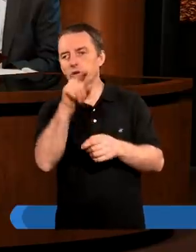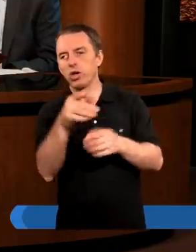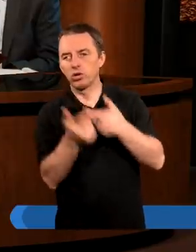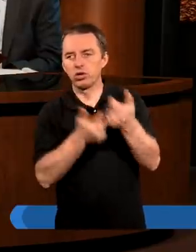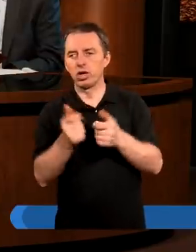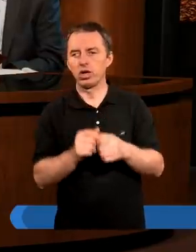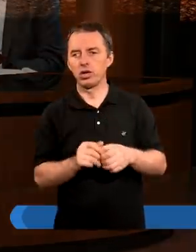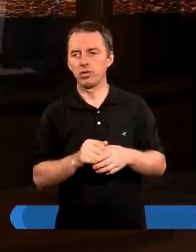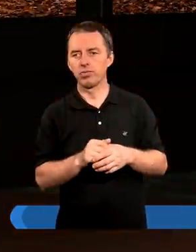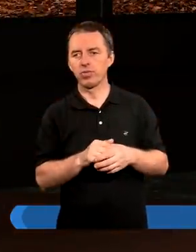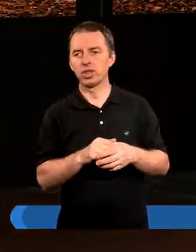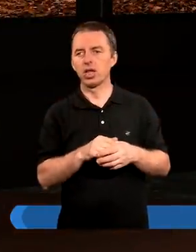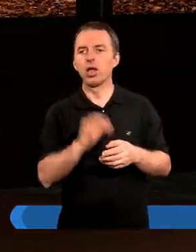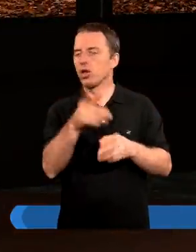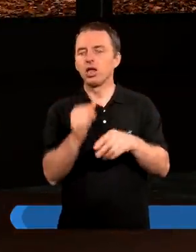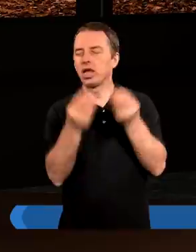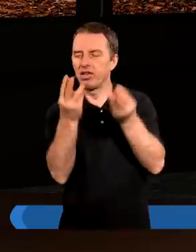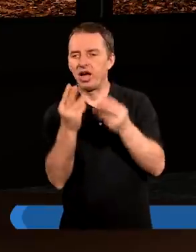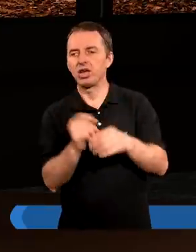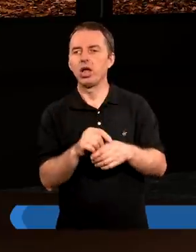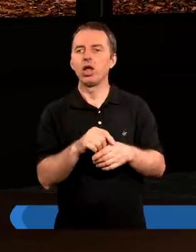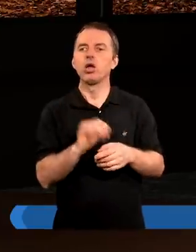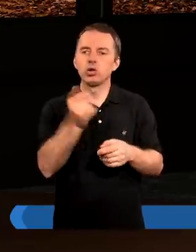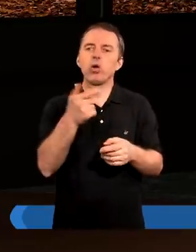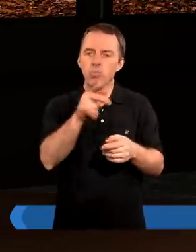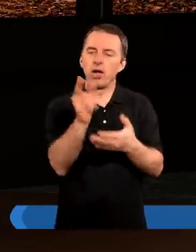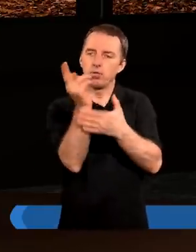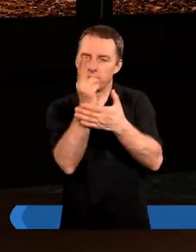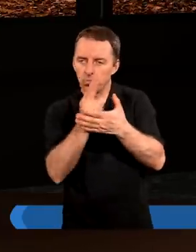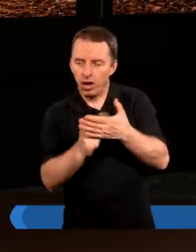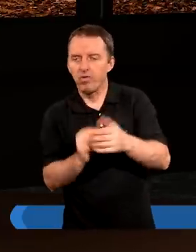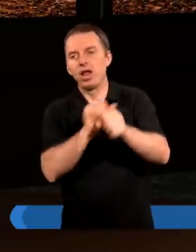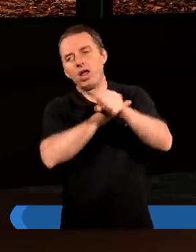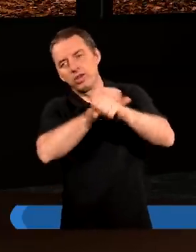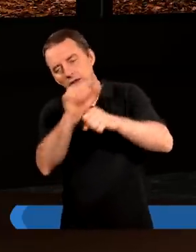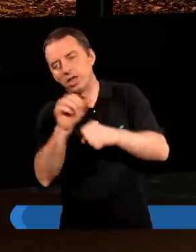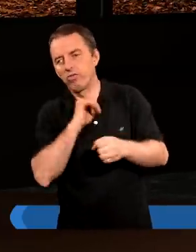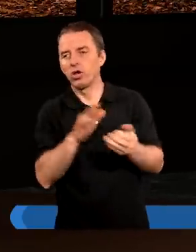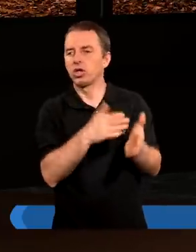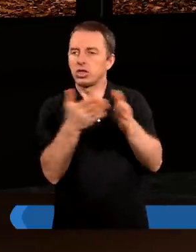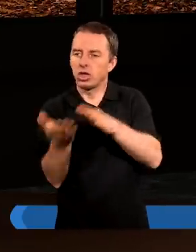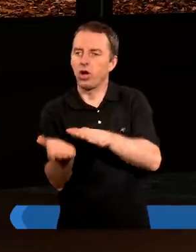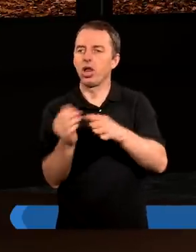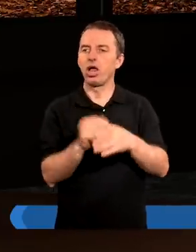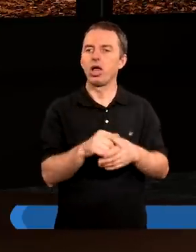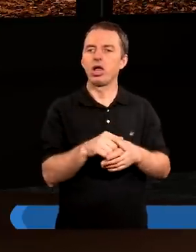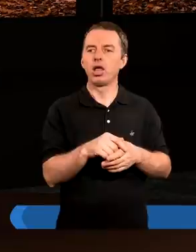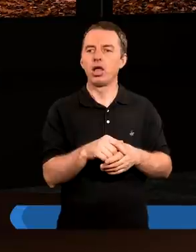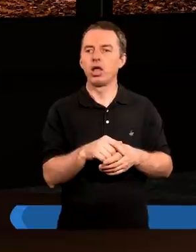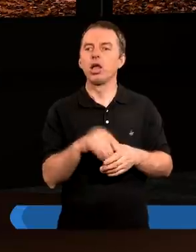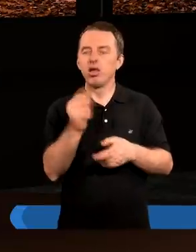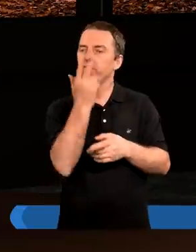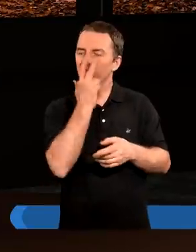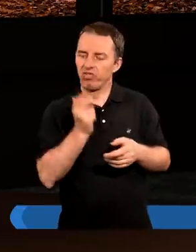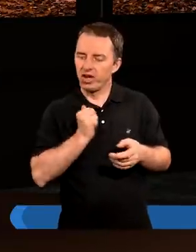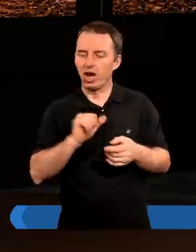ktoś, kto miał Ale to jest w sumie nieistotne, bo samo malowanie jest też swoistą, swoistym